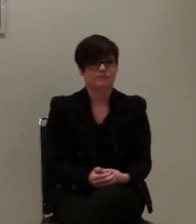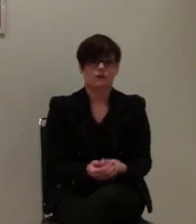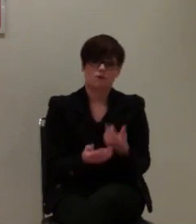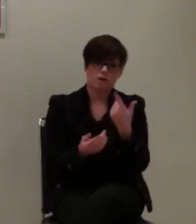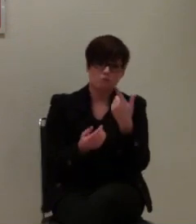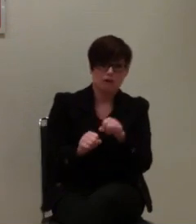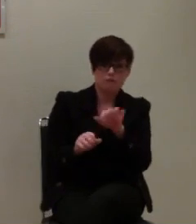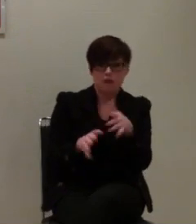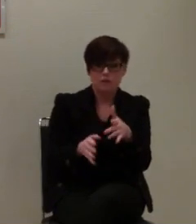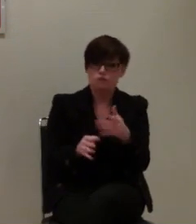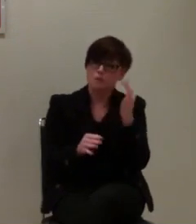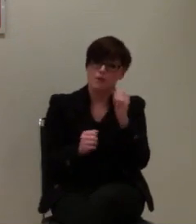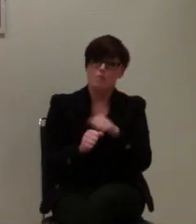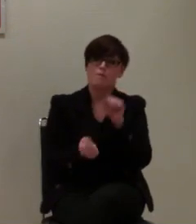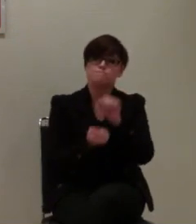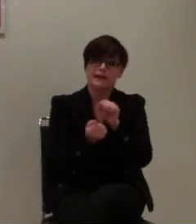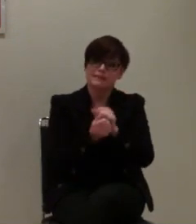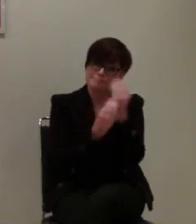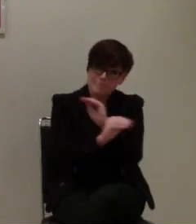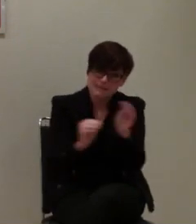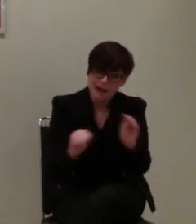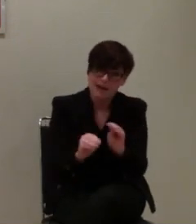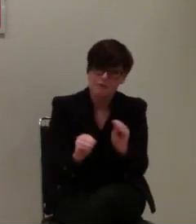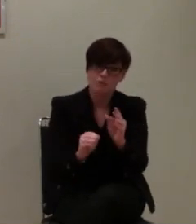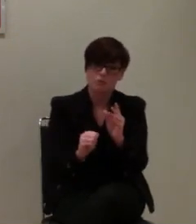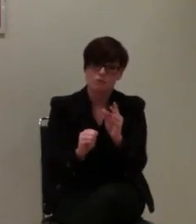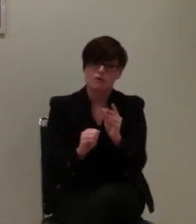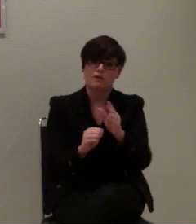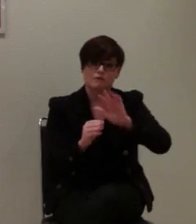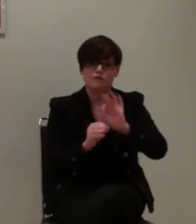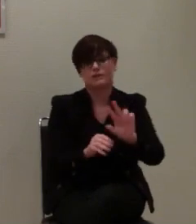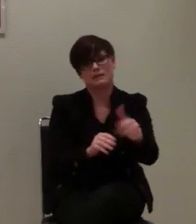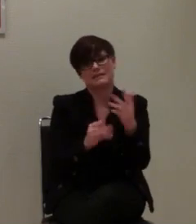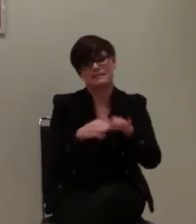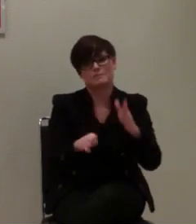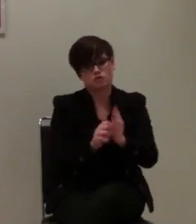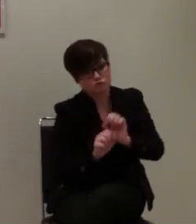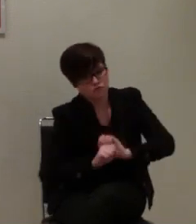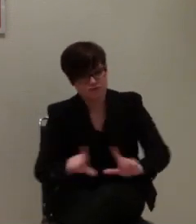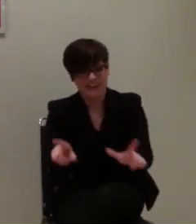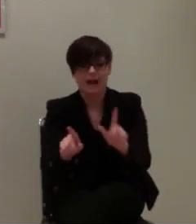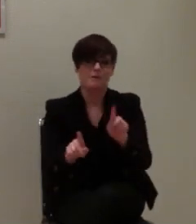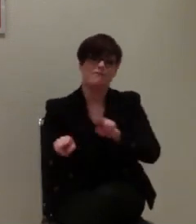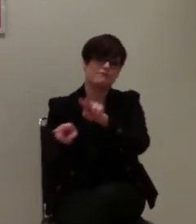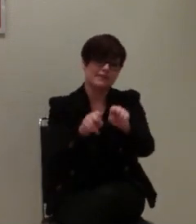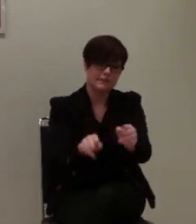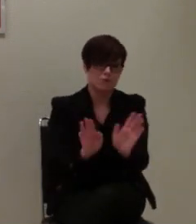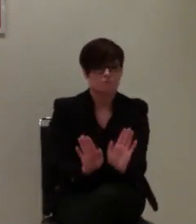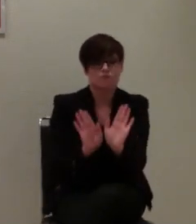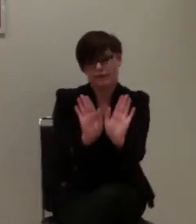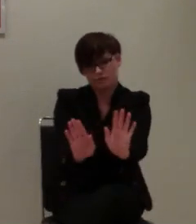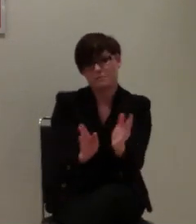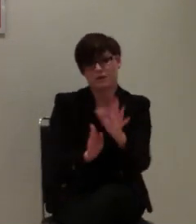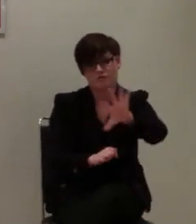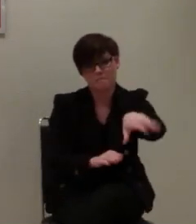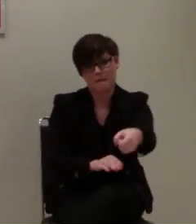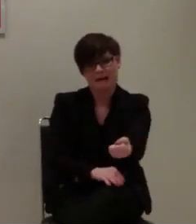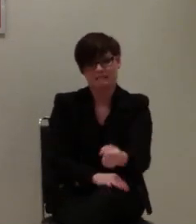Also und die Pressemitteilung würde ich dann auf jeden Fall rechtzeitig machen für den dritten Dezember, aber dass wir dann dieses Video zum Beispiel nach hinten verschieben.